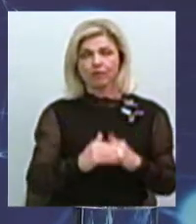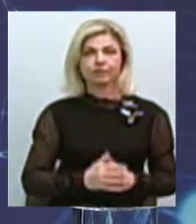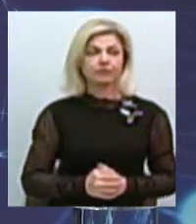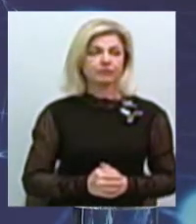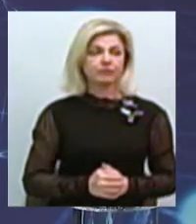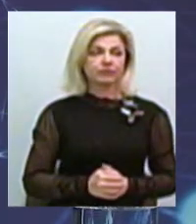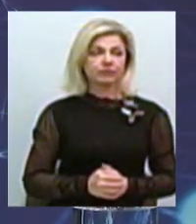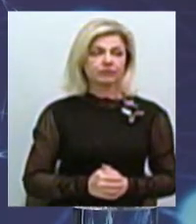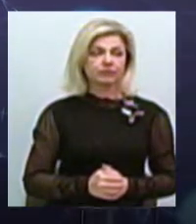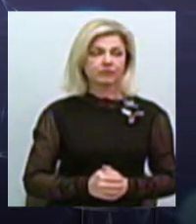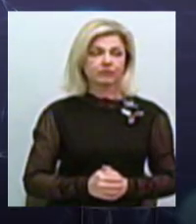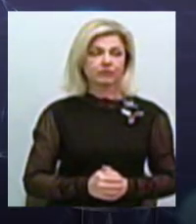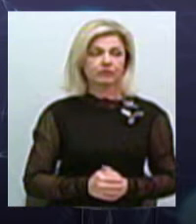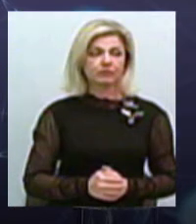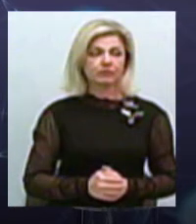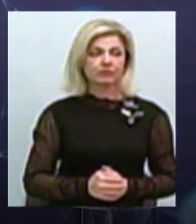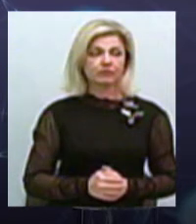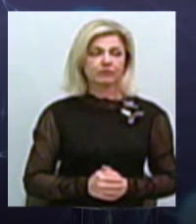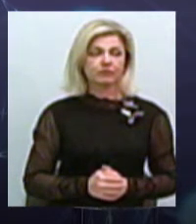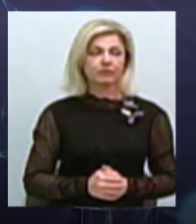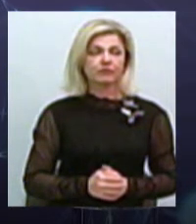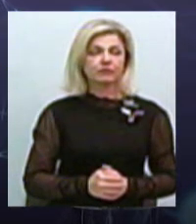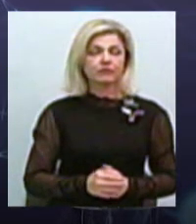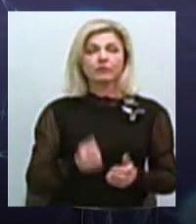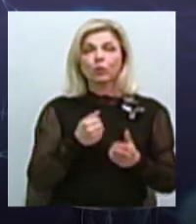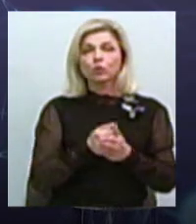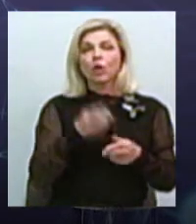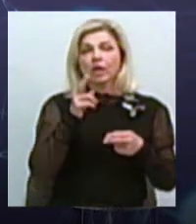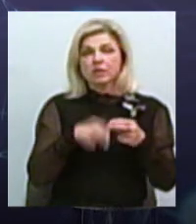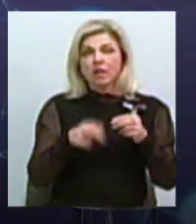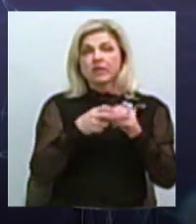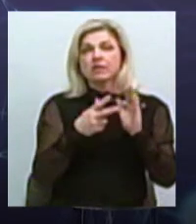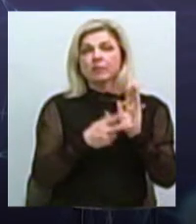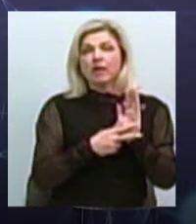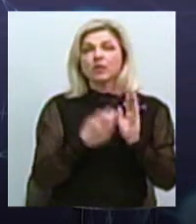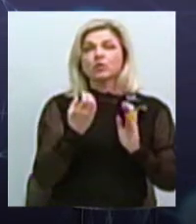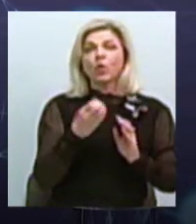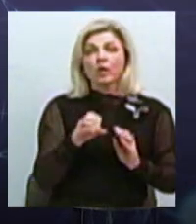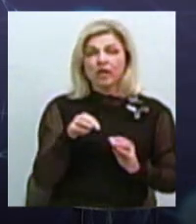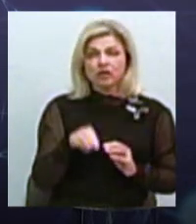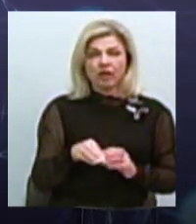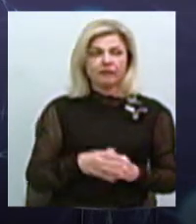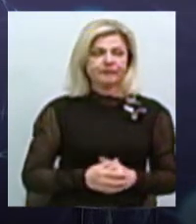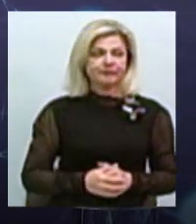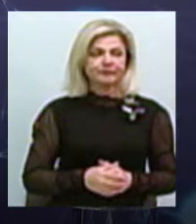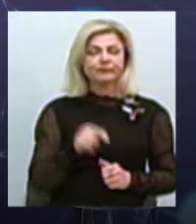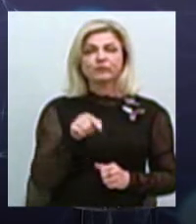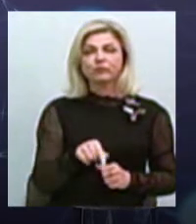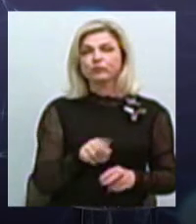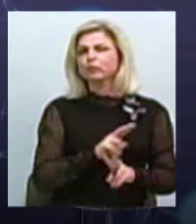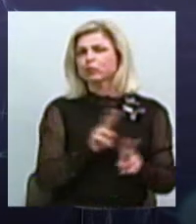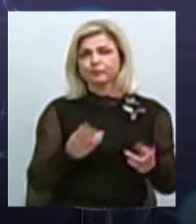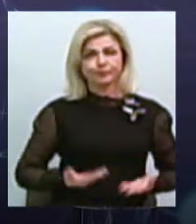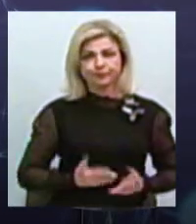кінця, можемо казати, XVIII сторіччя. Тут нікого не мешкало,